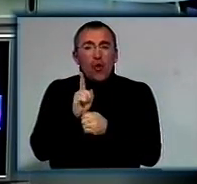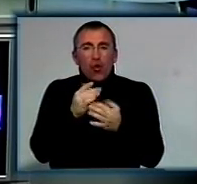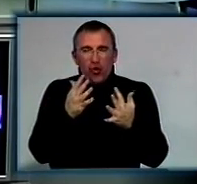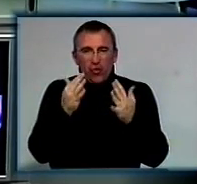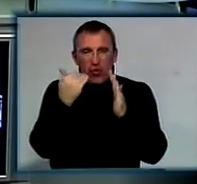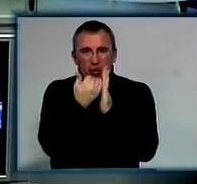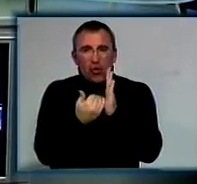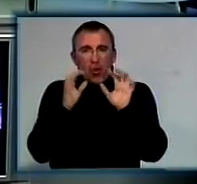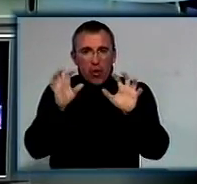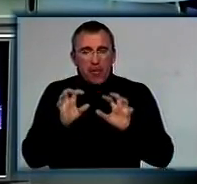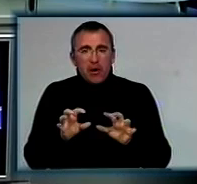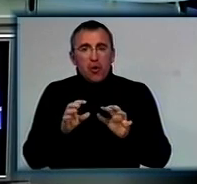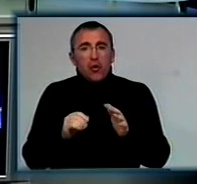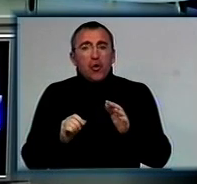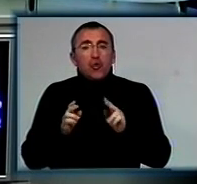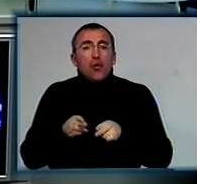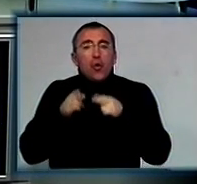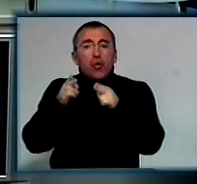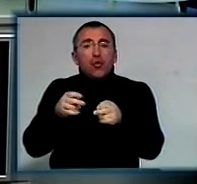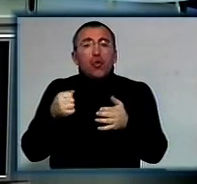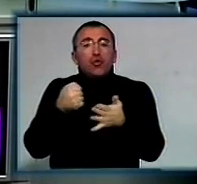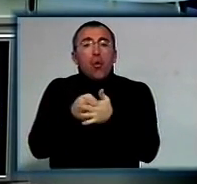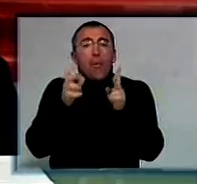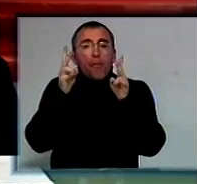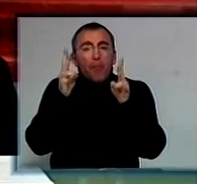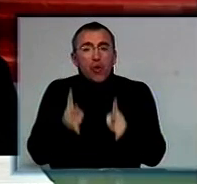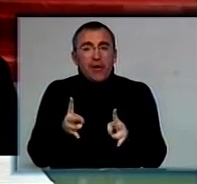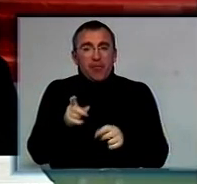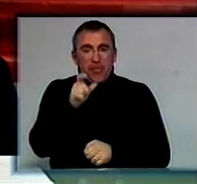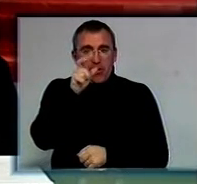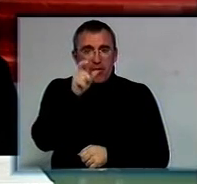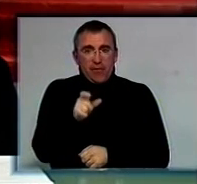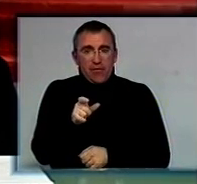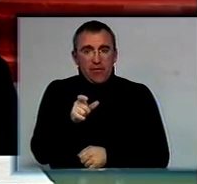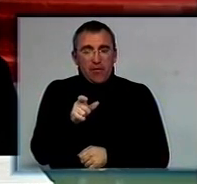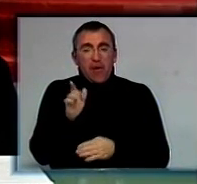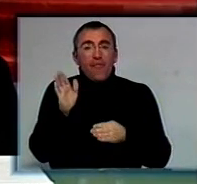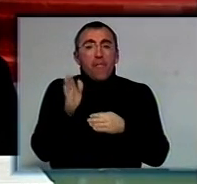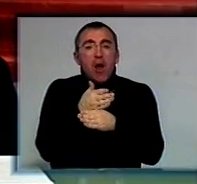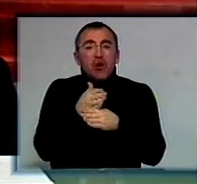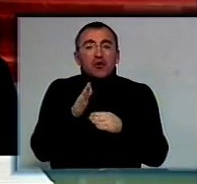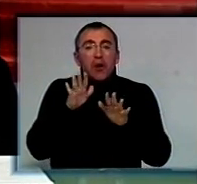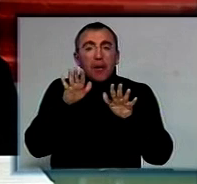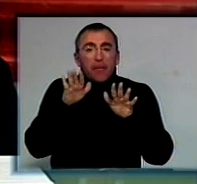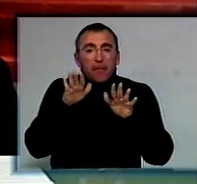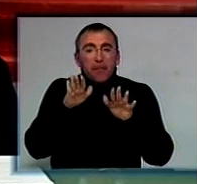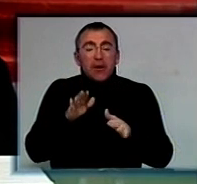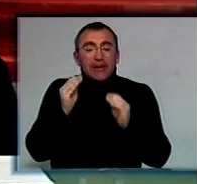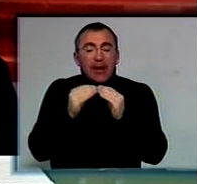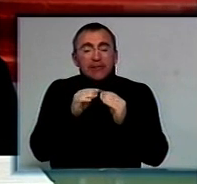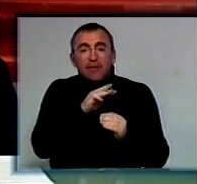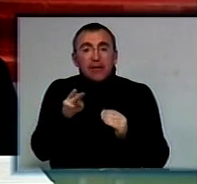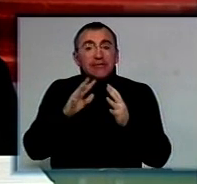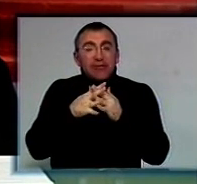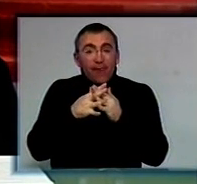про які ви вже чули, доїзд до потерпілого в межах міста за 10 хвилин і в сільській